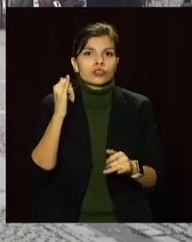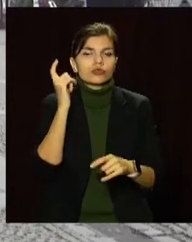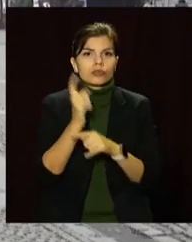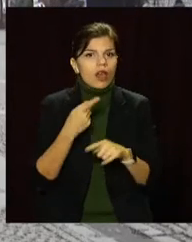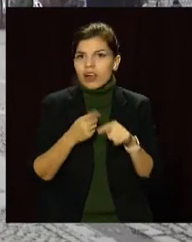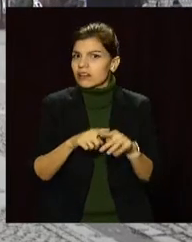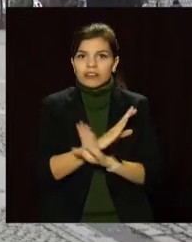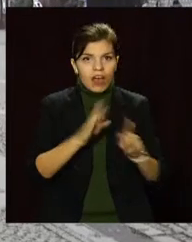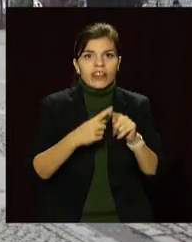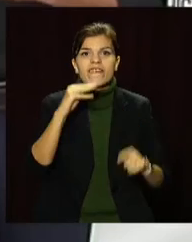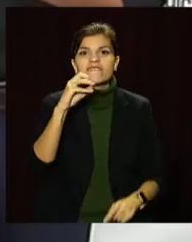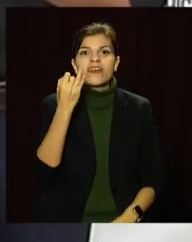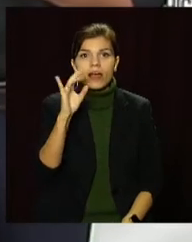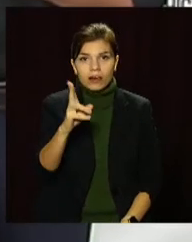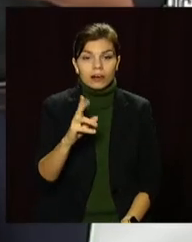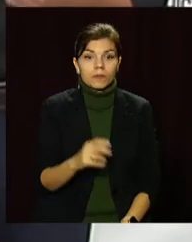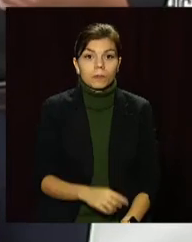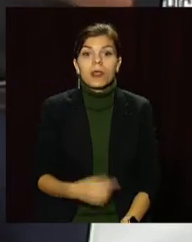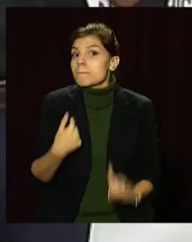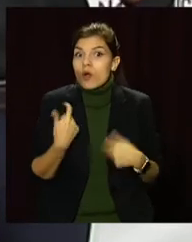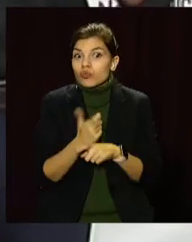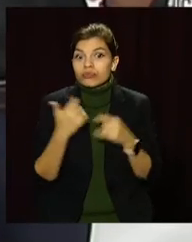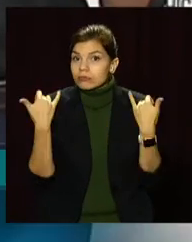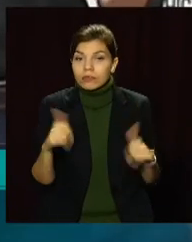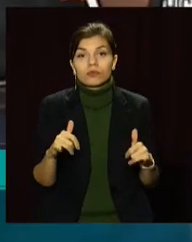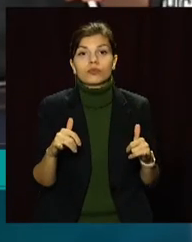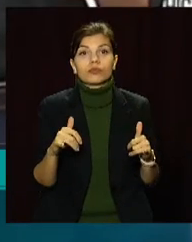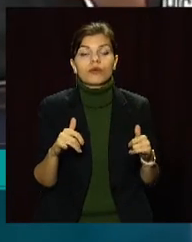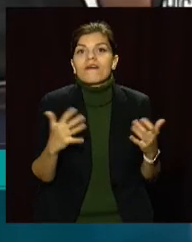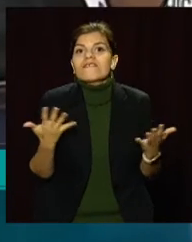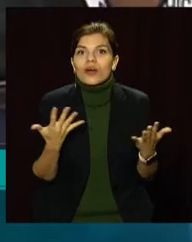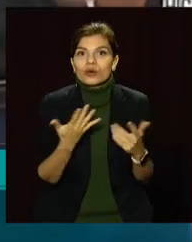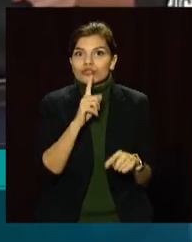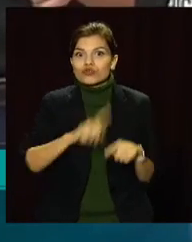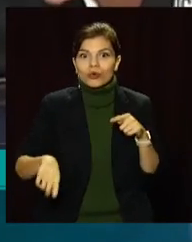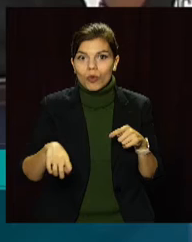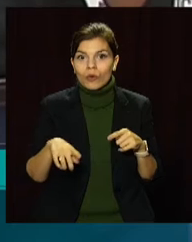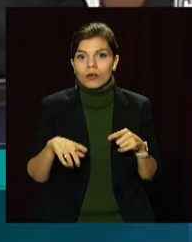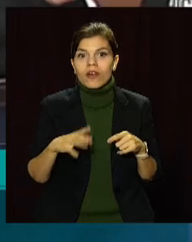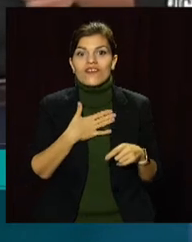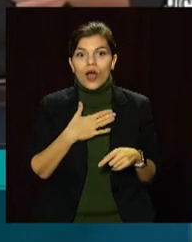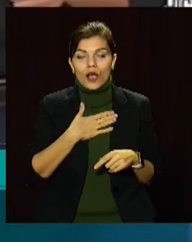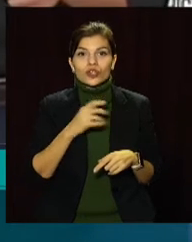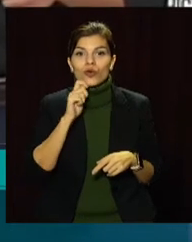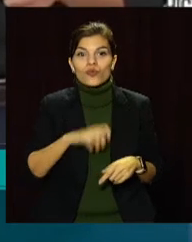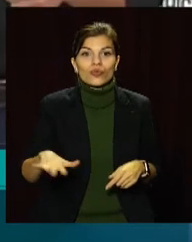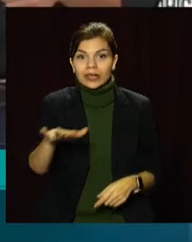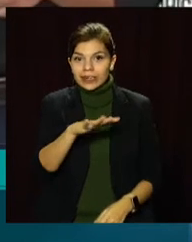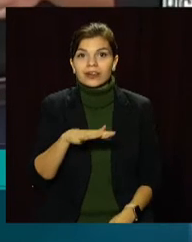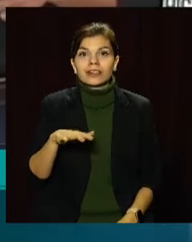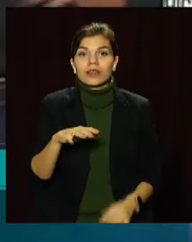називають фейком. Мене дивує, в якою швидкостю в нашій країні